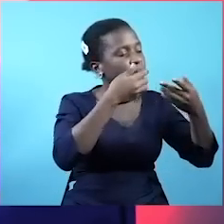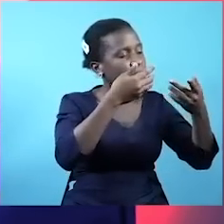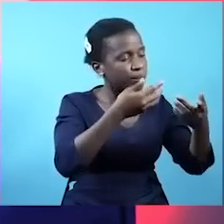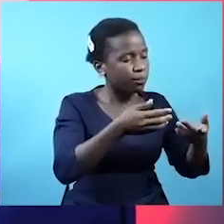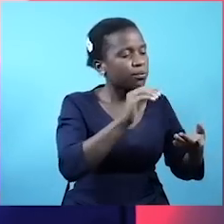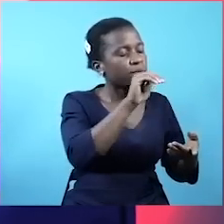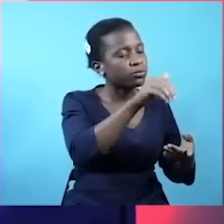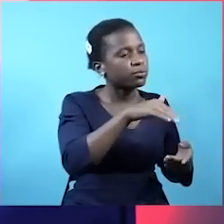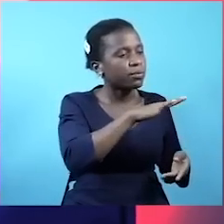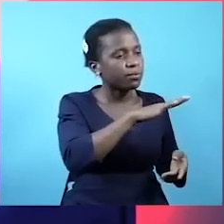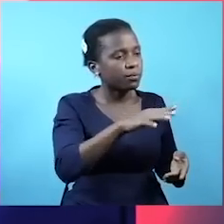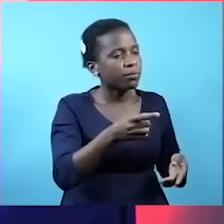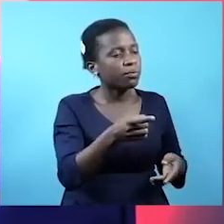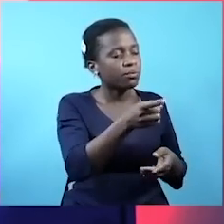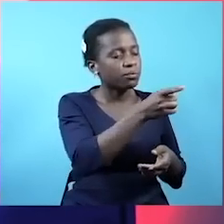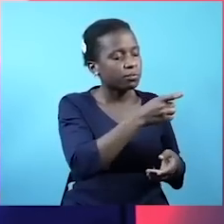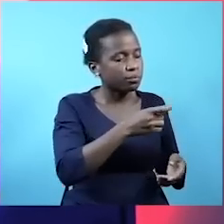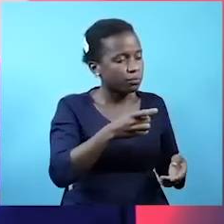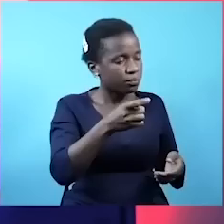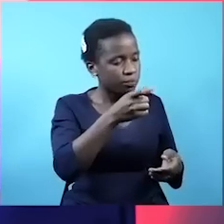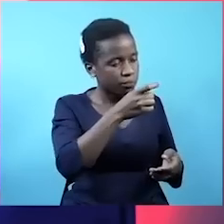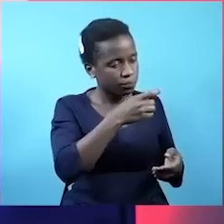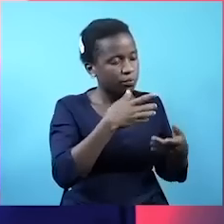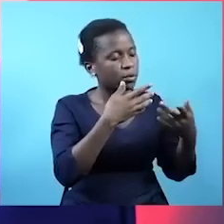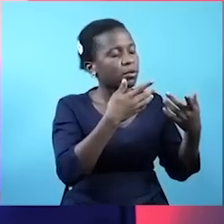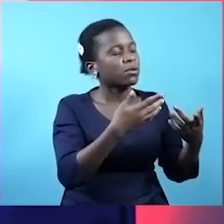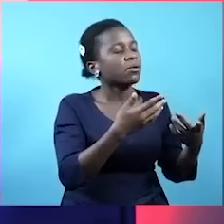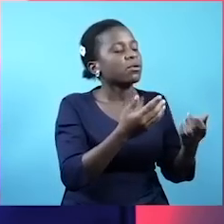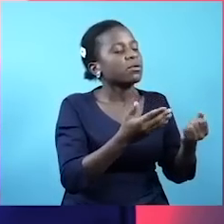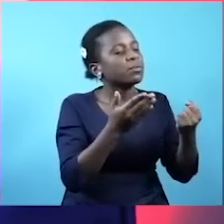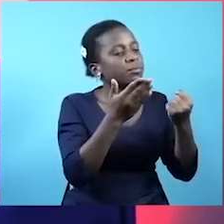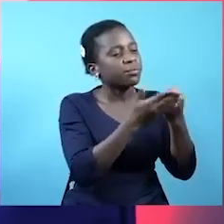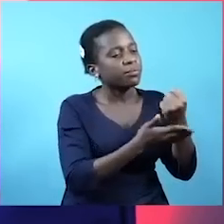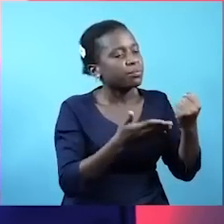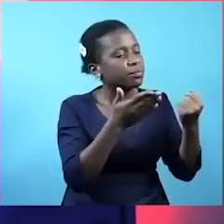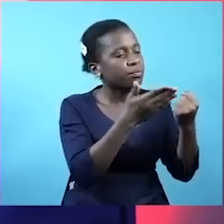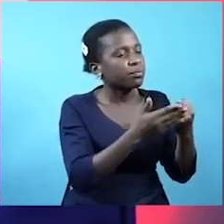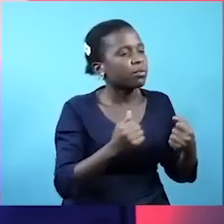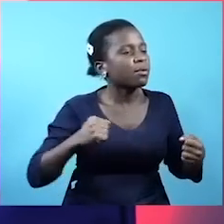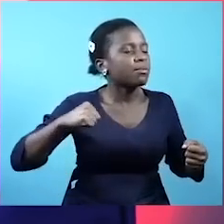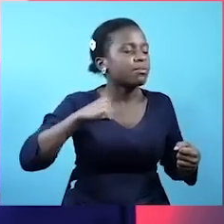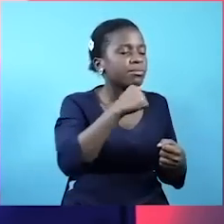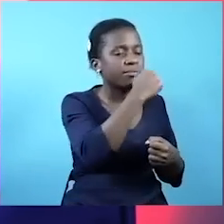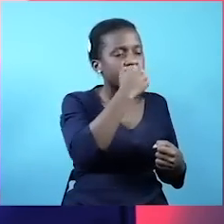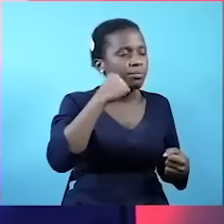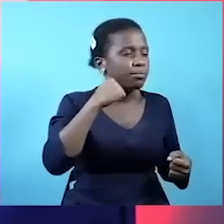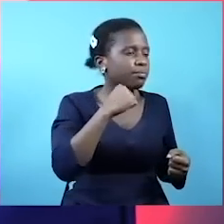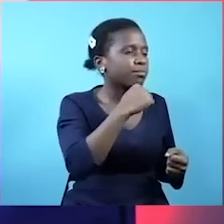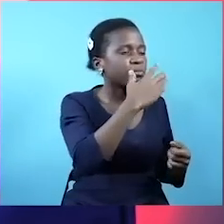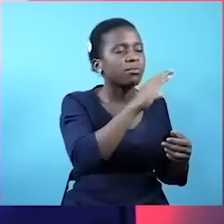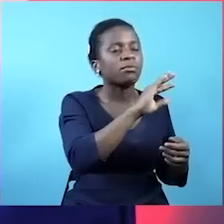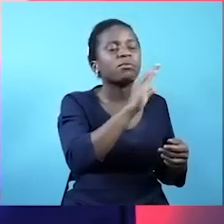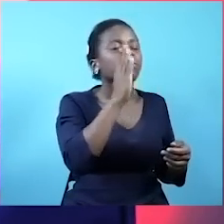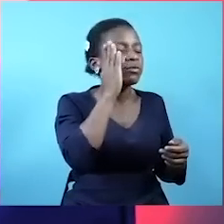Kwenye mikopo. Kwenye kununua tractors. Kwenye kununua combine harvesters. Mamilioni kwa mamilioni ya vidyana wa